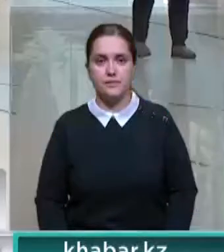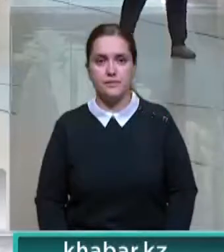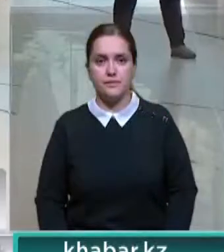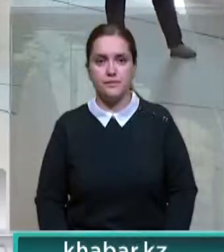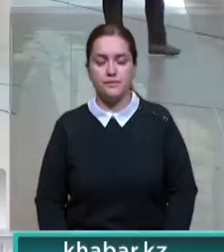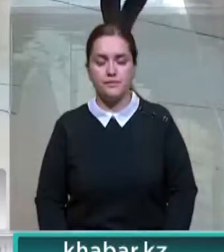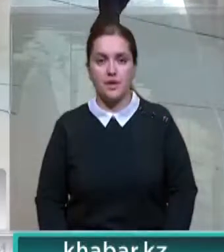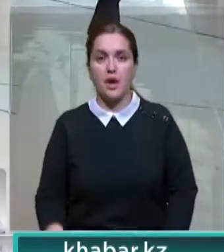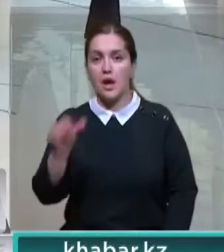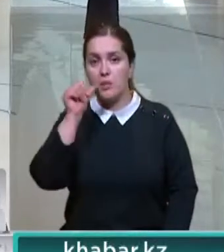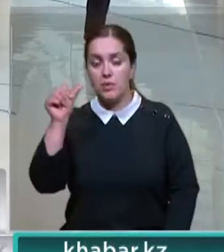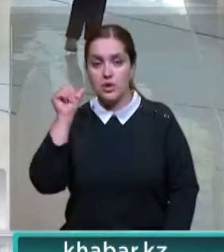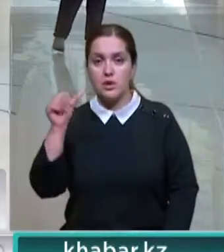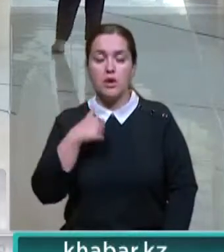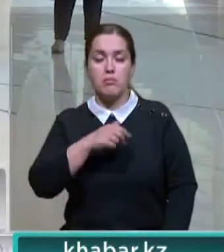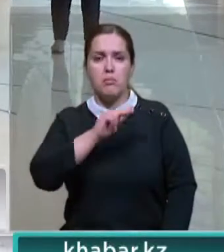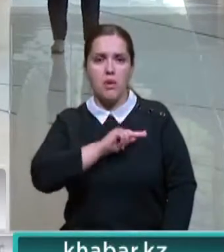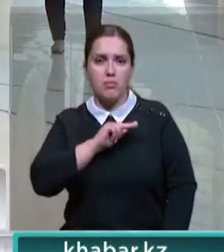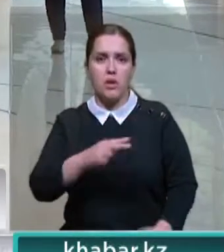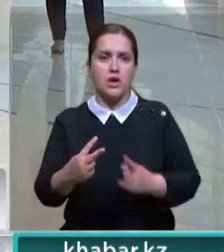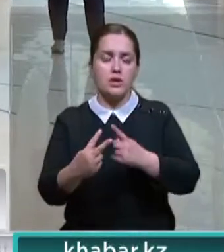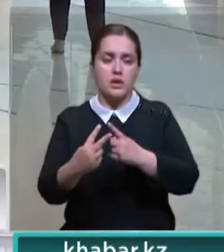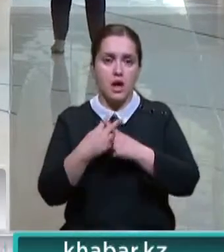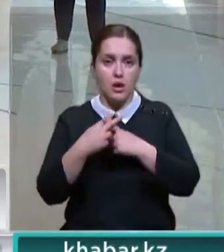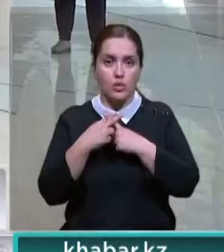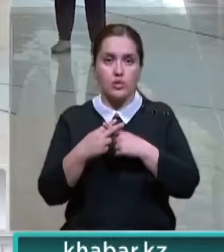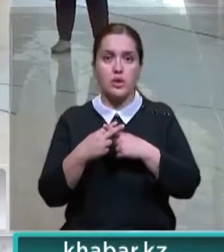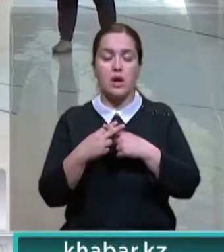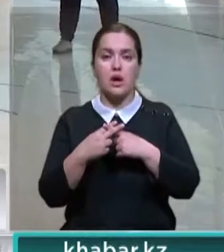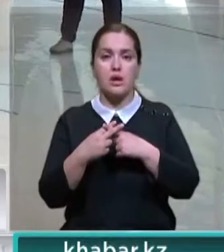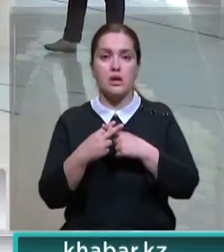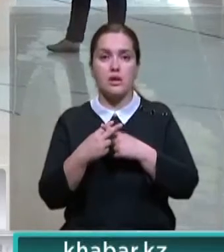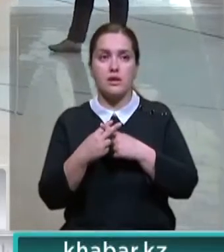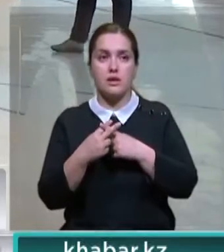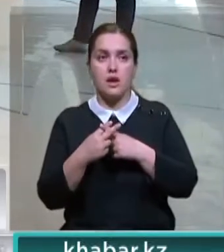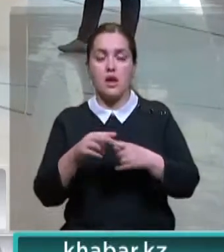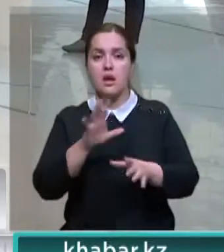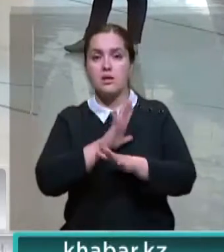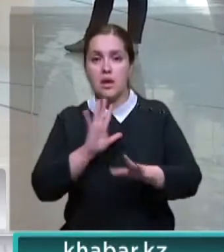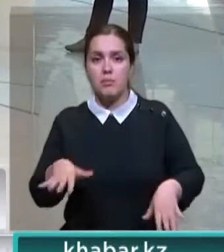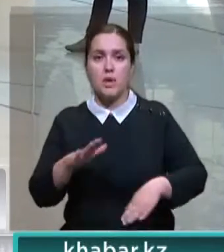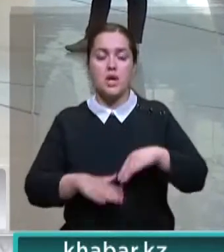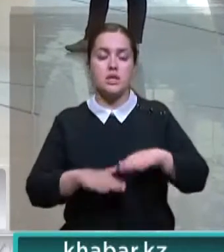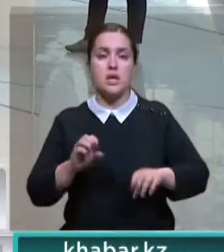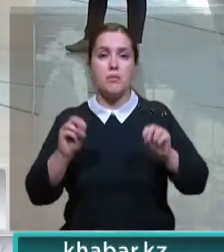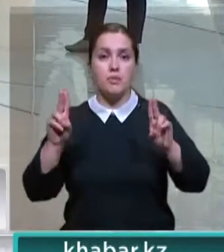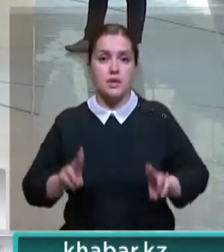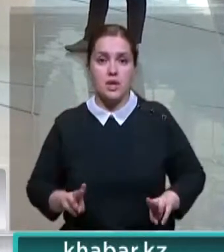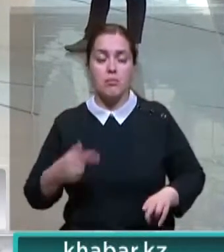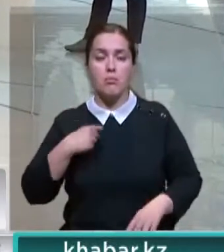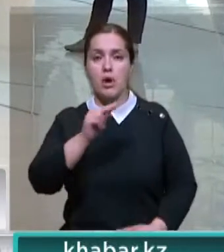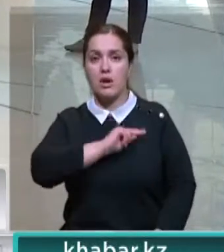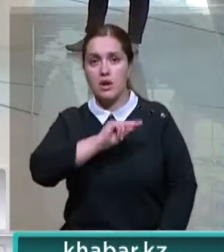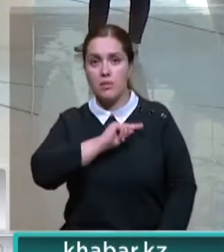В прошлом году мы работали с нагрузкой, потому что первый год не было специалистов. Мы